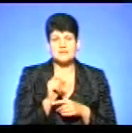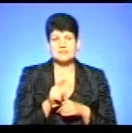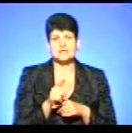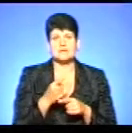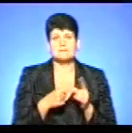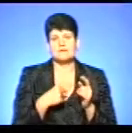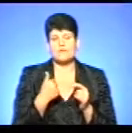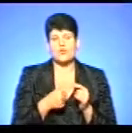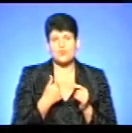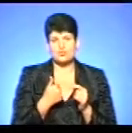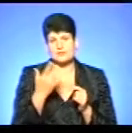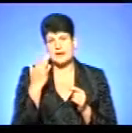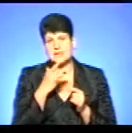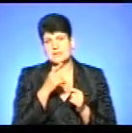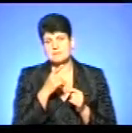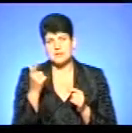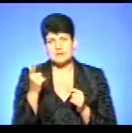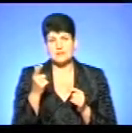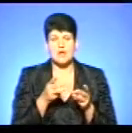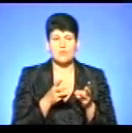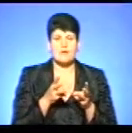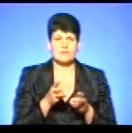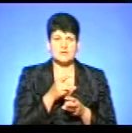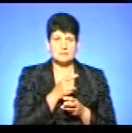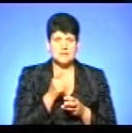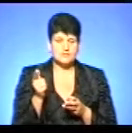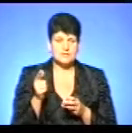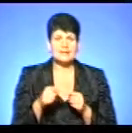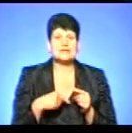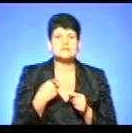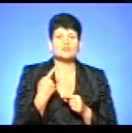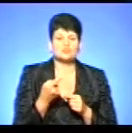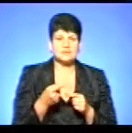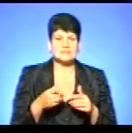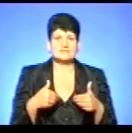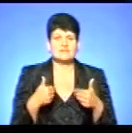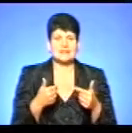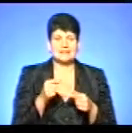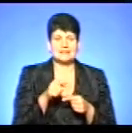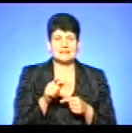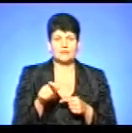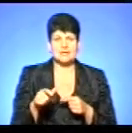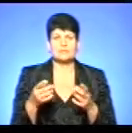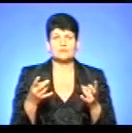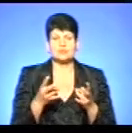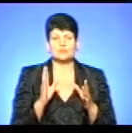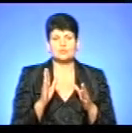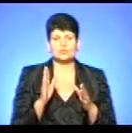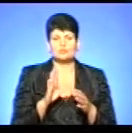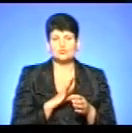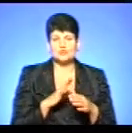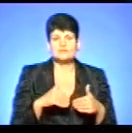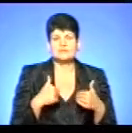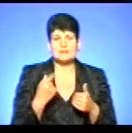півроку, на літній період і на опалюваний період. Тобто наступне звернення для тих людей, яким потрібно було звертатися першого